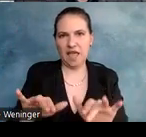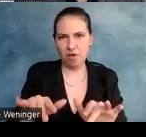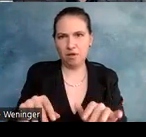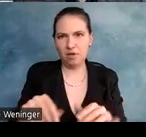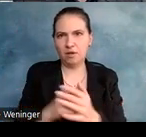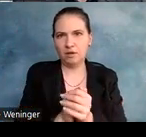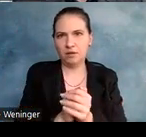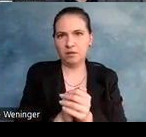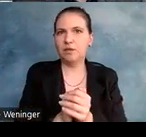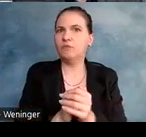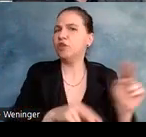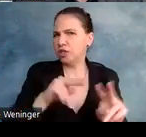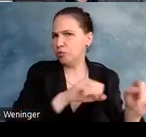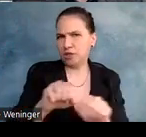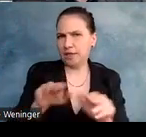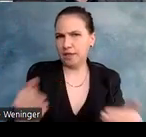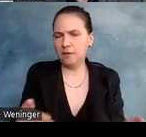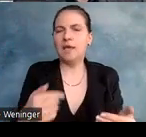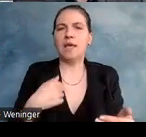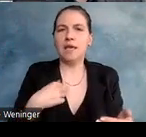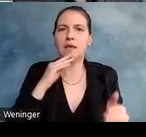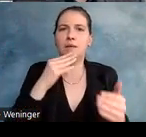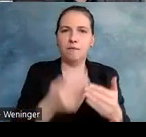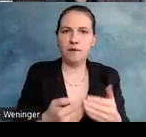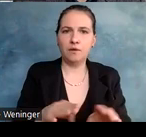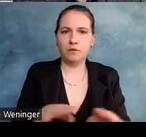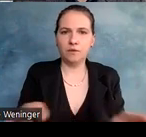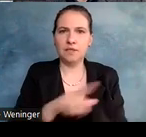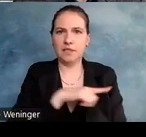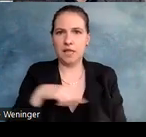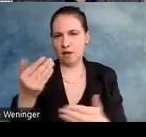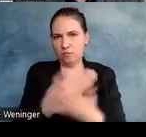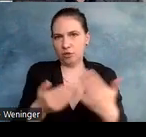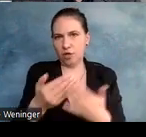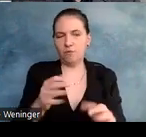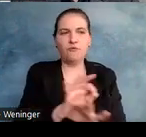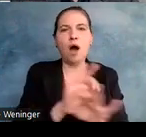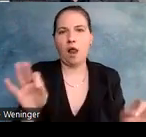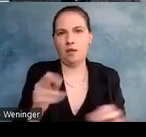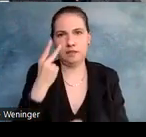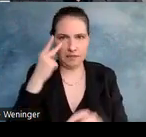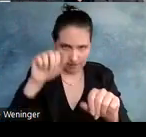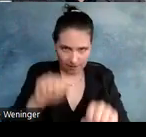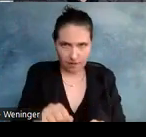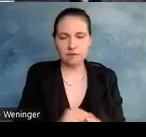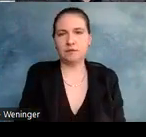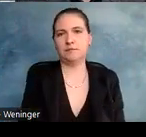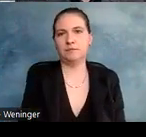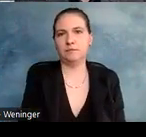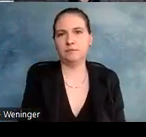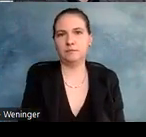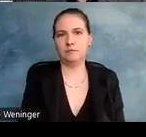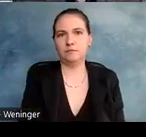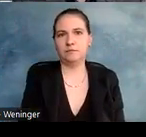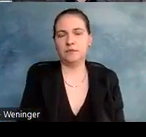Möglichkeiten. Ich empfehle grundsätzlich, dass die lange Beschreibung für alle sichtbar ist, nicht nur